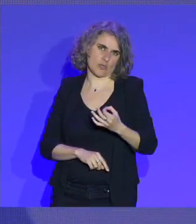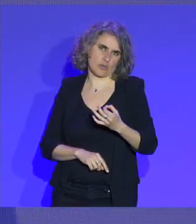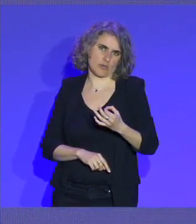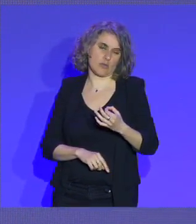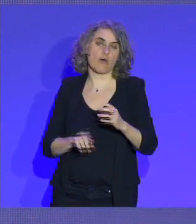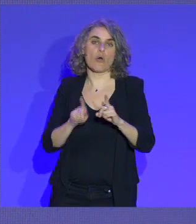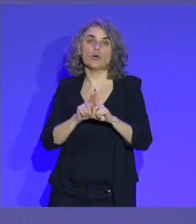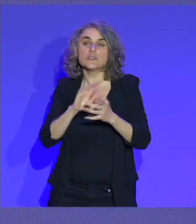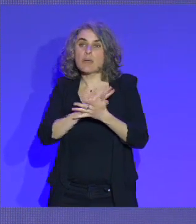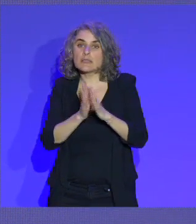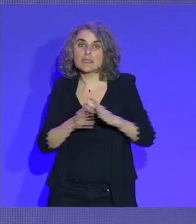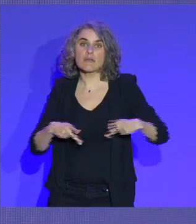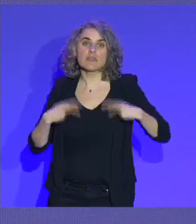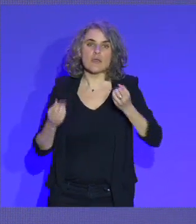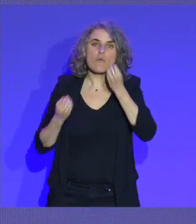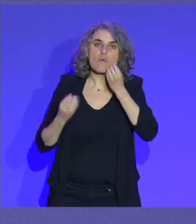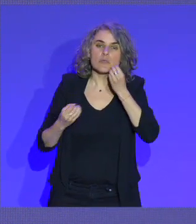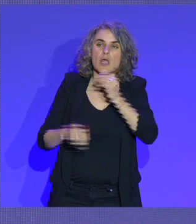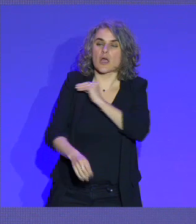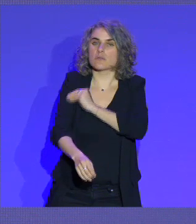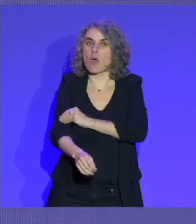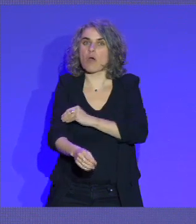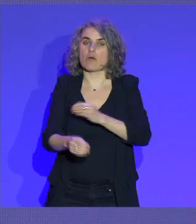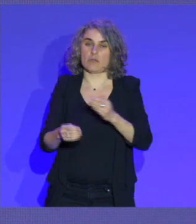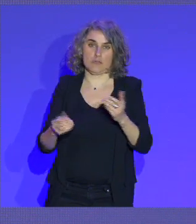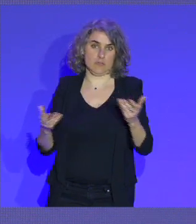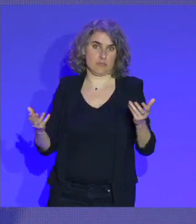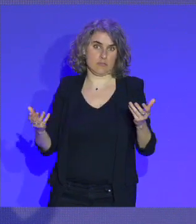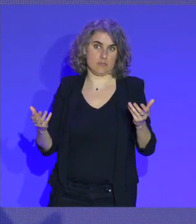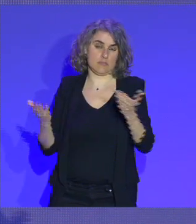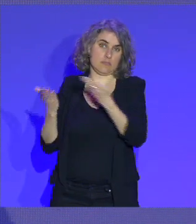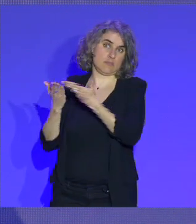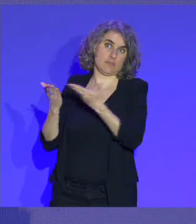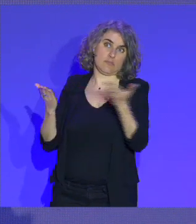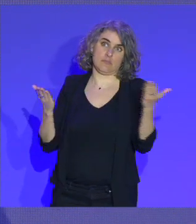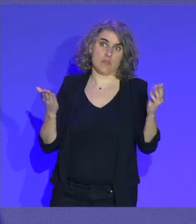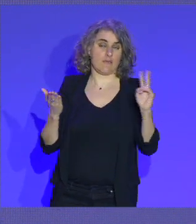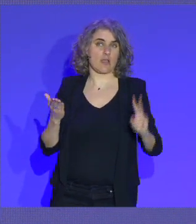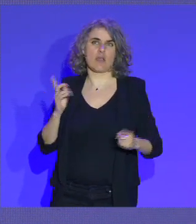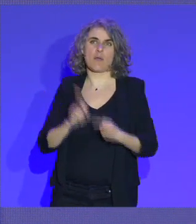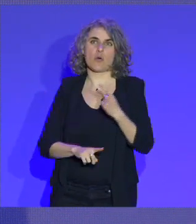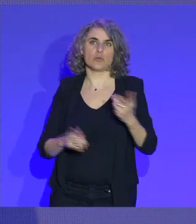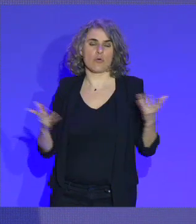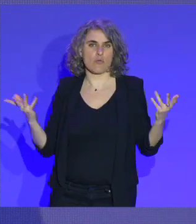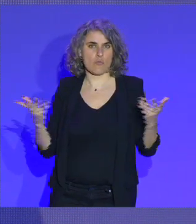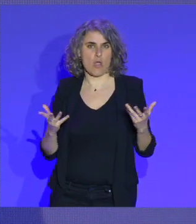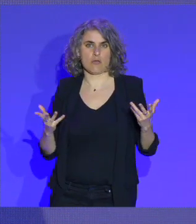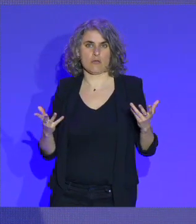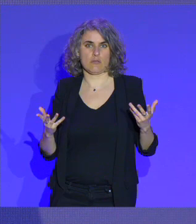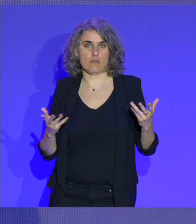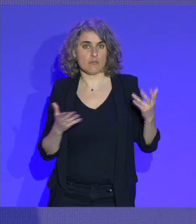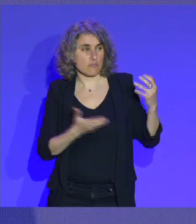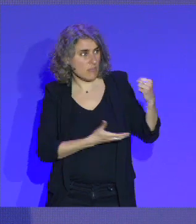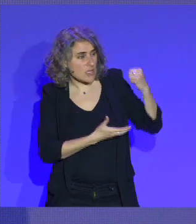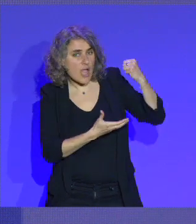sur la pratique quotidienne du sport, de l'autre côté, eh bien, en fait, ce n pas un héritage. Je ne sais pas comment c'est le contraire d'un